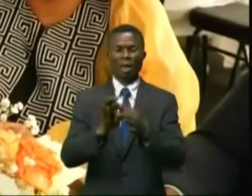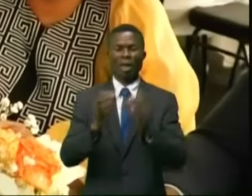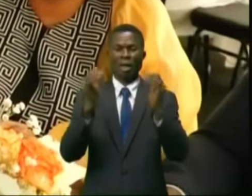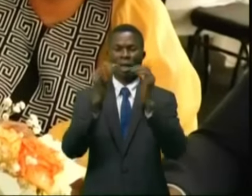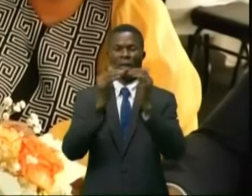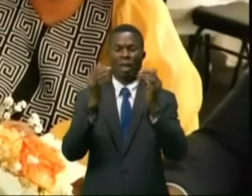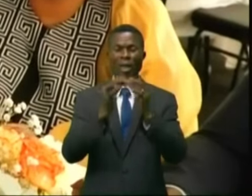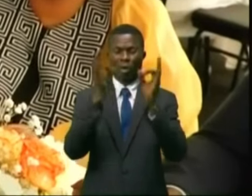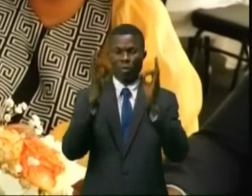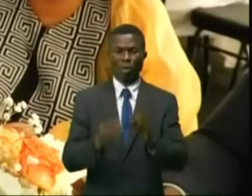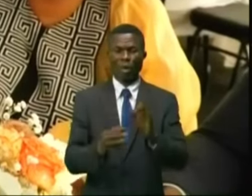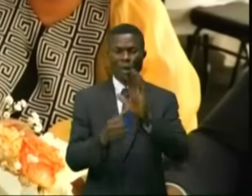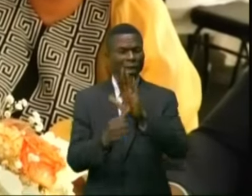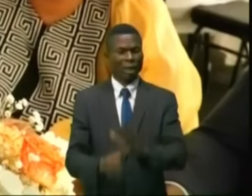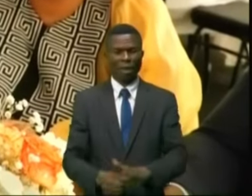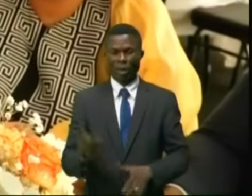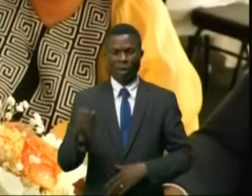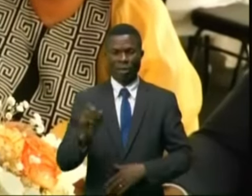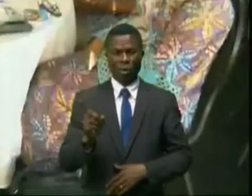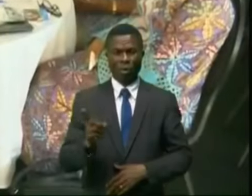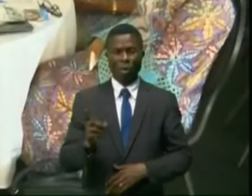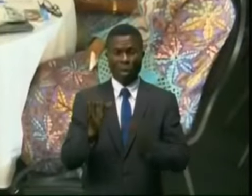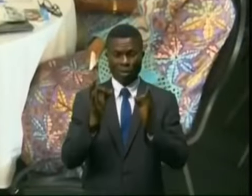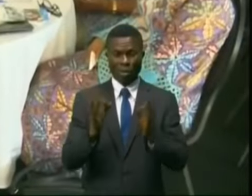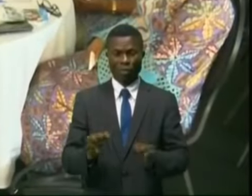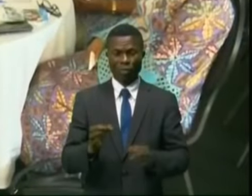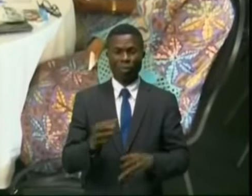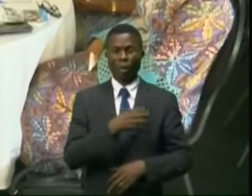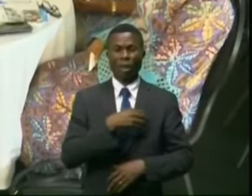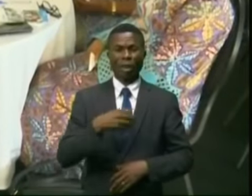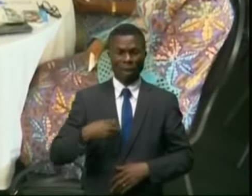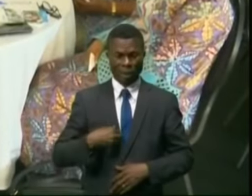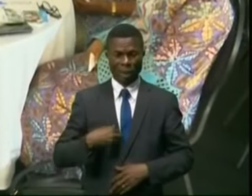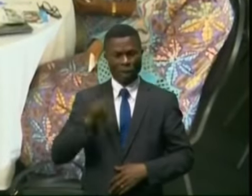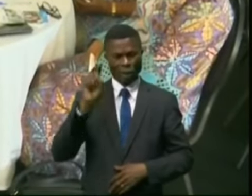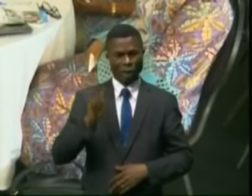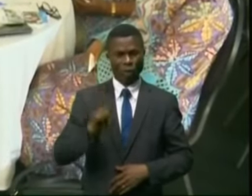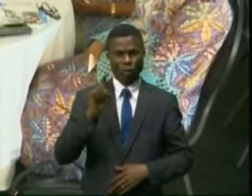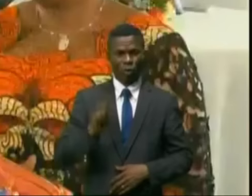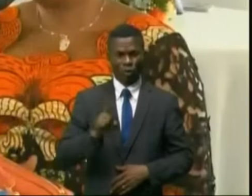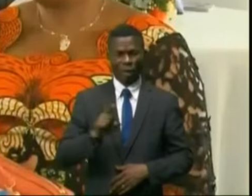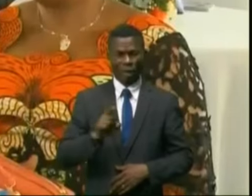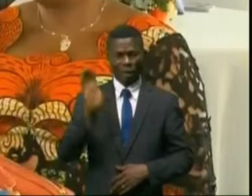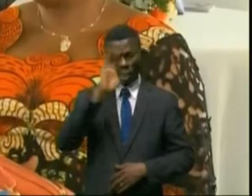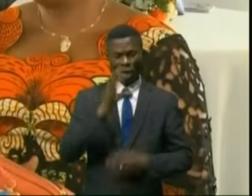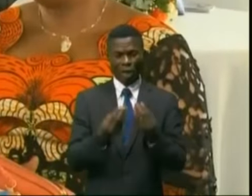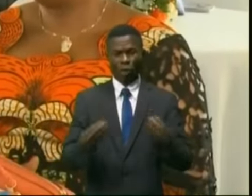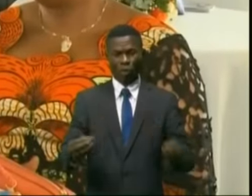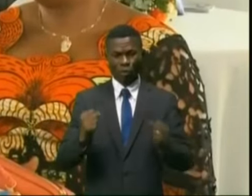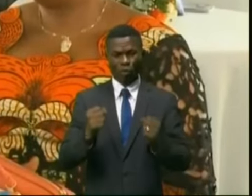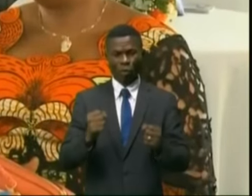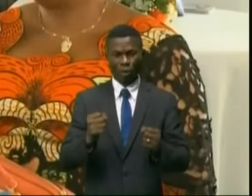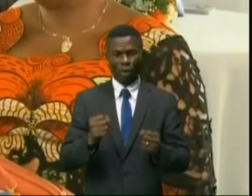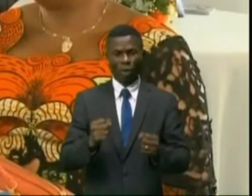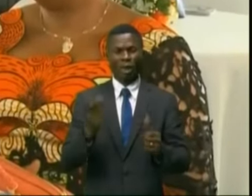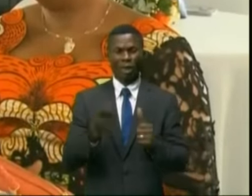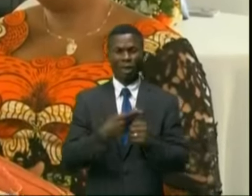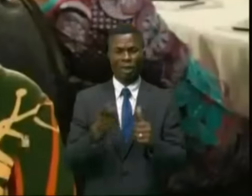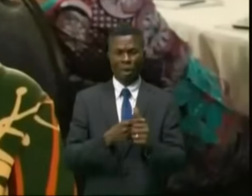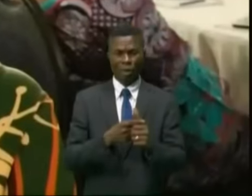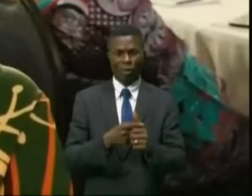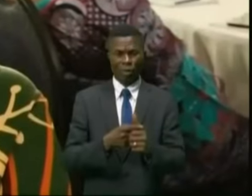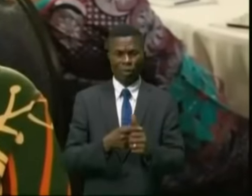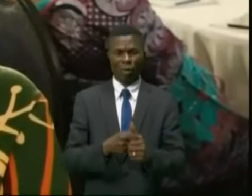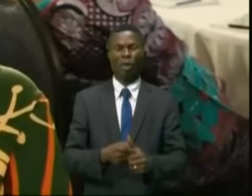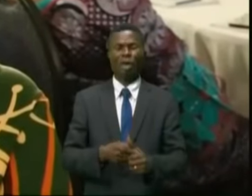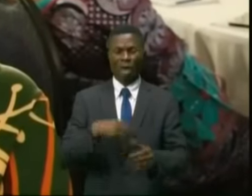plutôt que dans la diversité. Mais alors, les femmes sont appelées à relever un défi, celui de concilier la